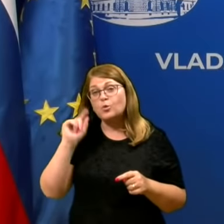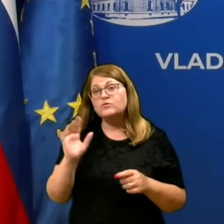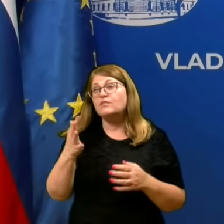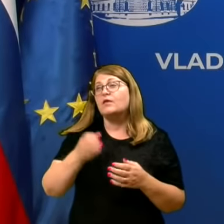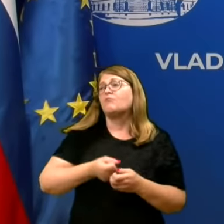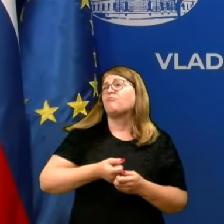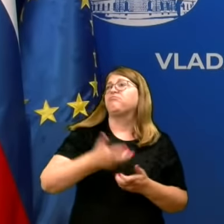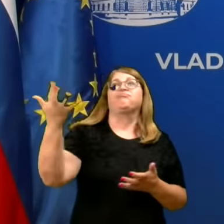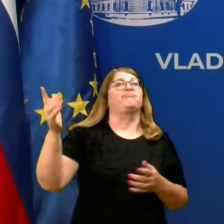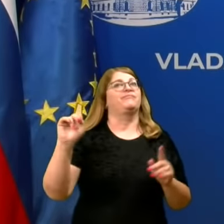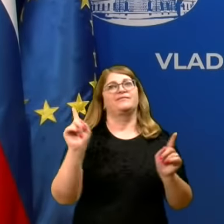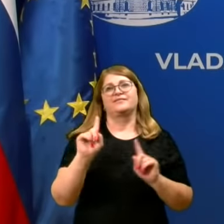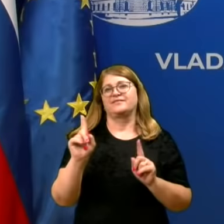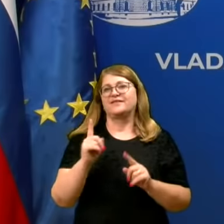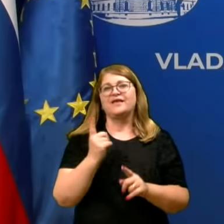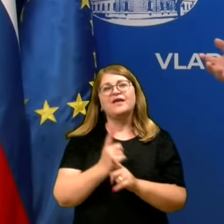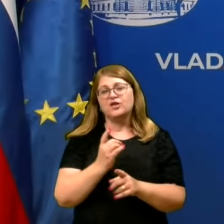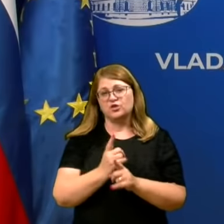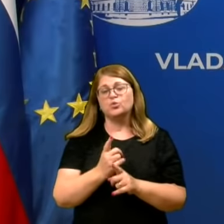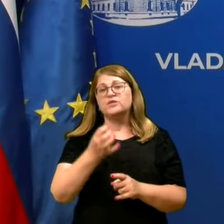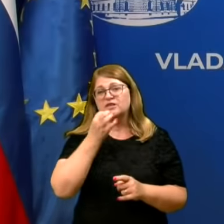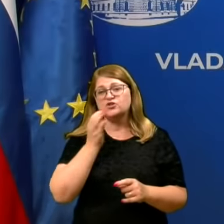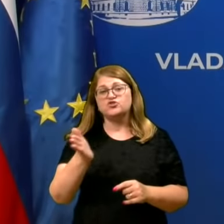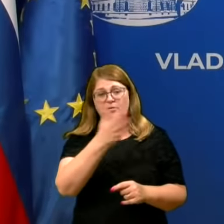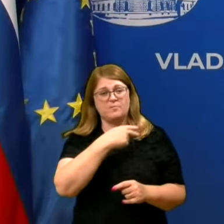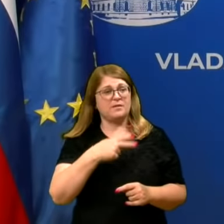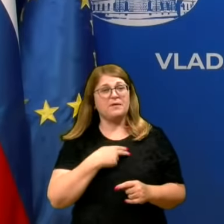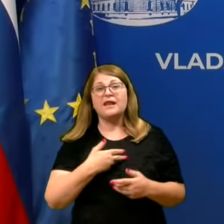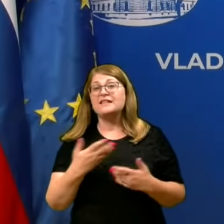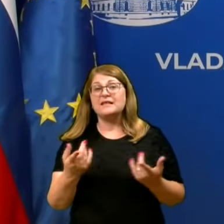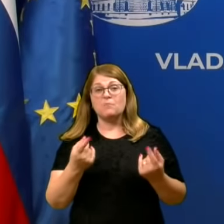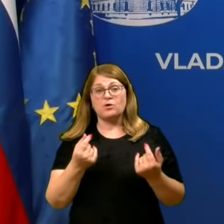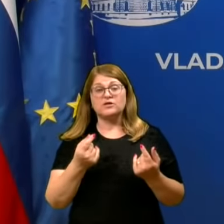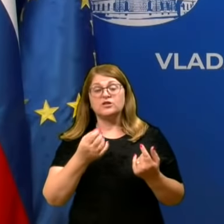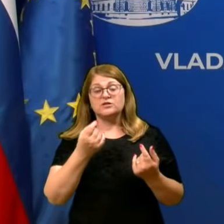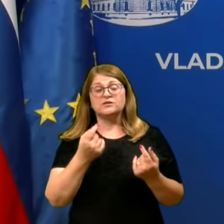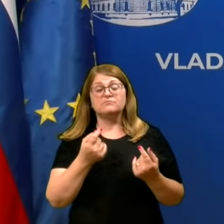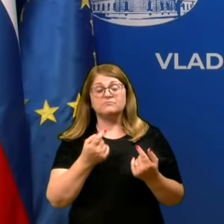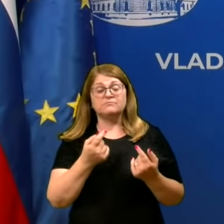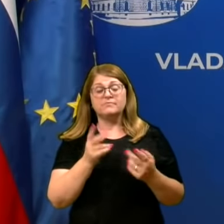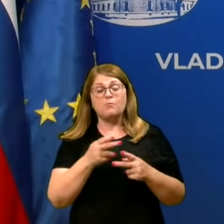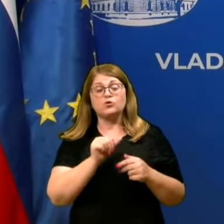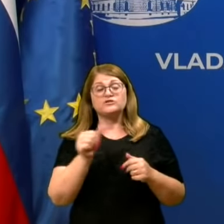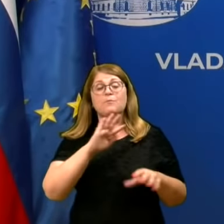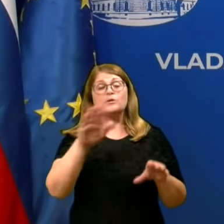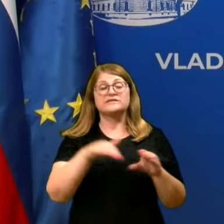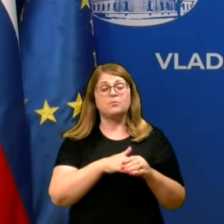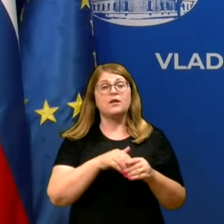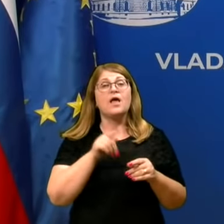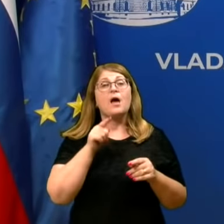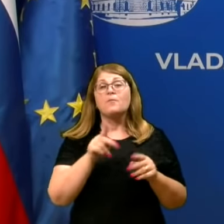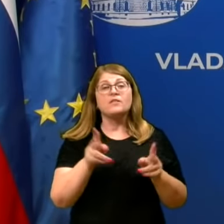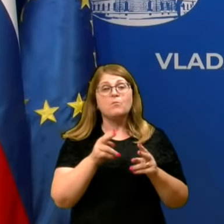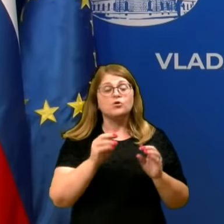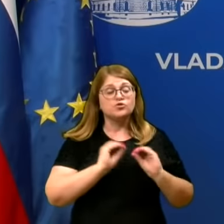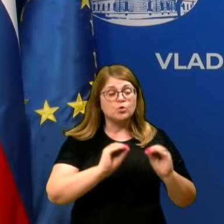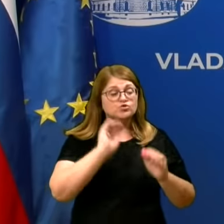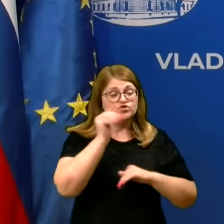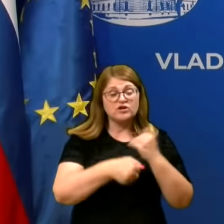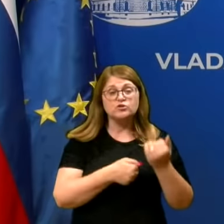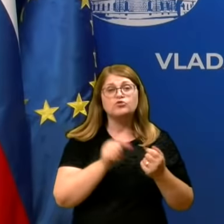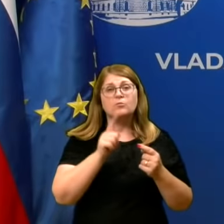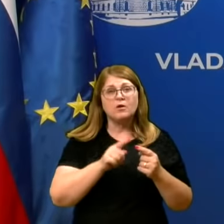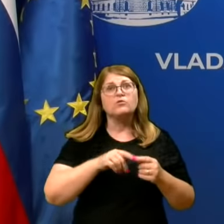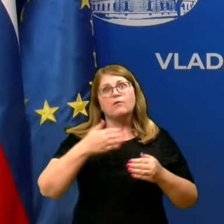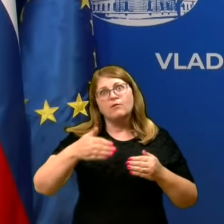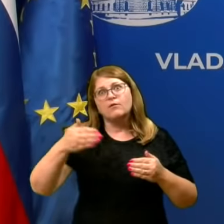in tudi, če bi imeli neumejeno sredstvo, da bi kar zaposlili, jih moramo teprve izobrazati. In cel ta postopak traja leta dolgo. In glede na to,